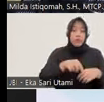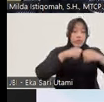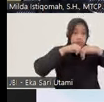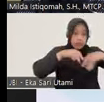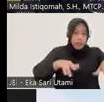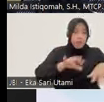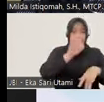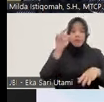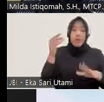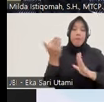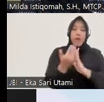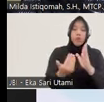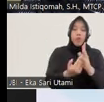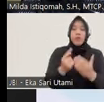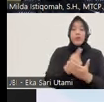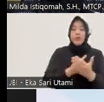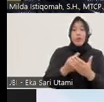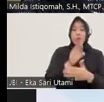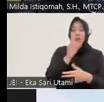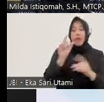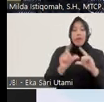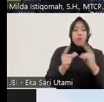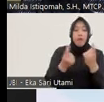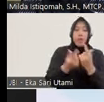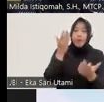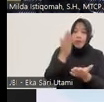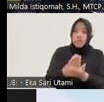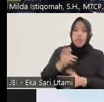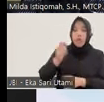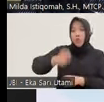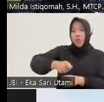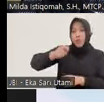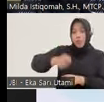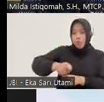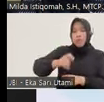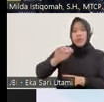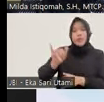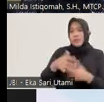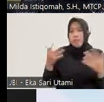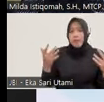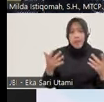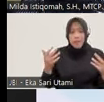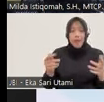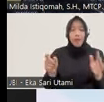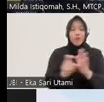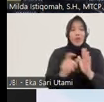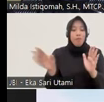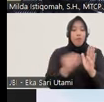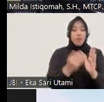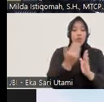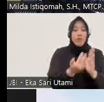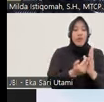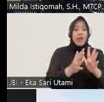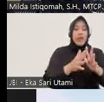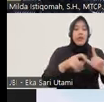berbagai peraturan internal di berbagai lembaga penaget hukum yang mestinya seperti apa mestinya ya diatur di dalam kitab undang-undang hukum